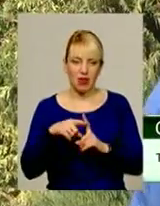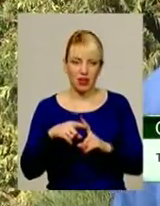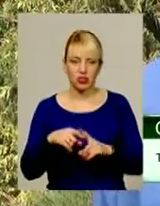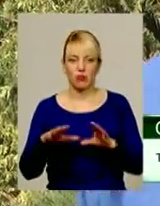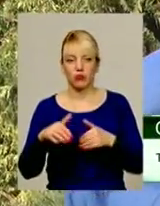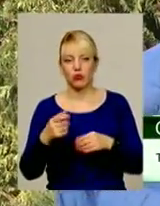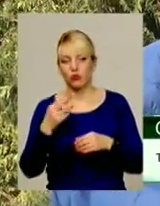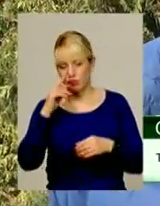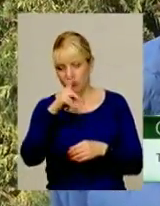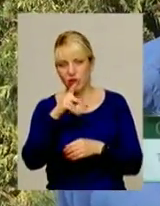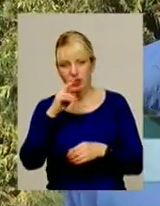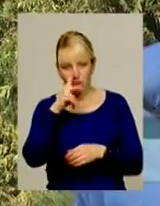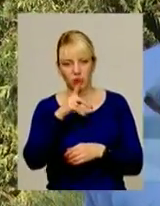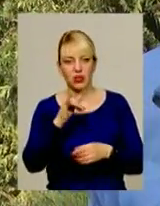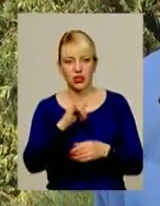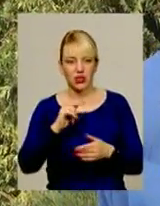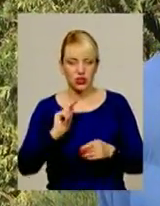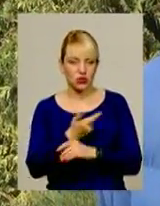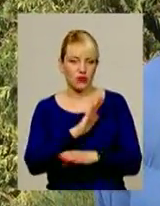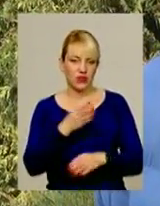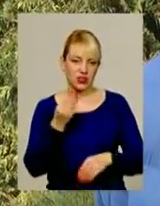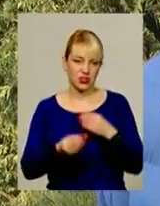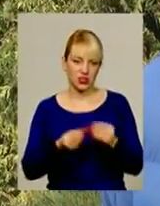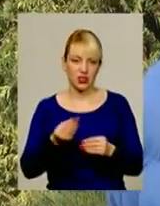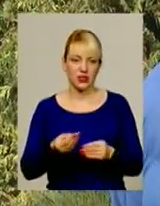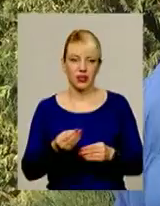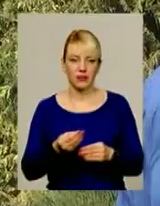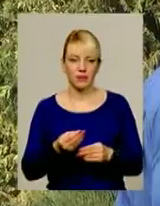знову наші помилки, з нами зіграли злий жарт.